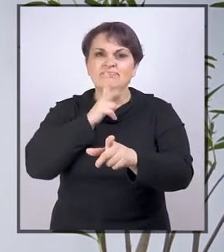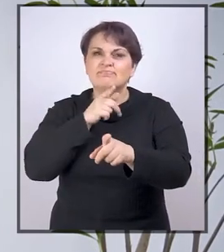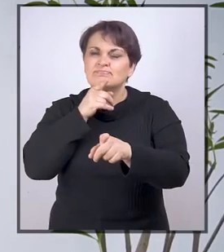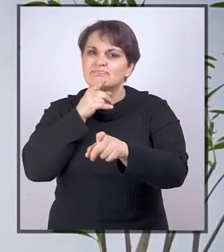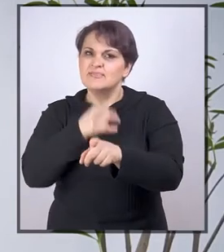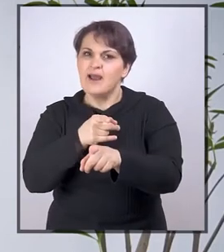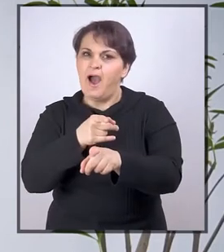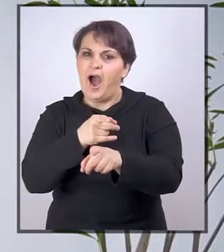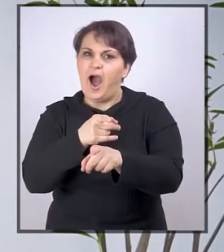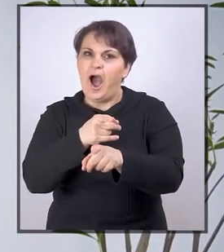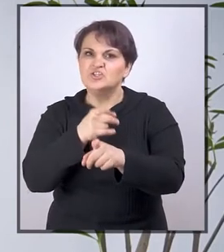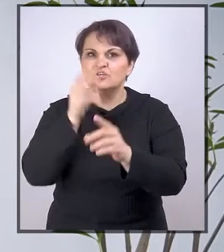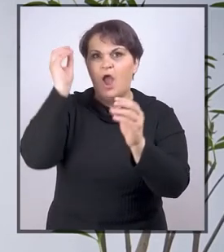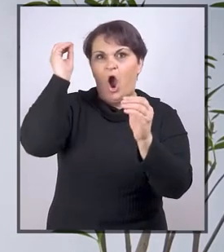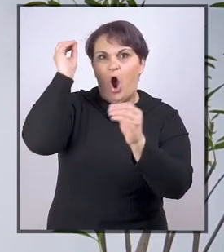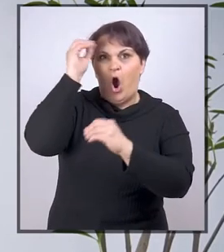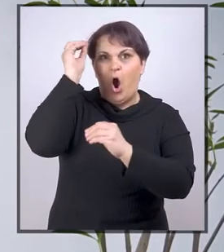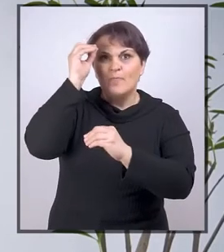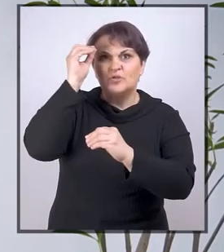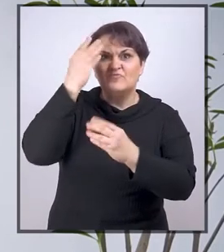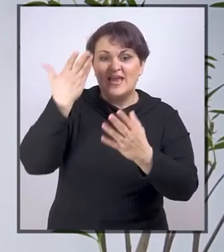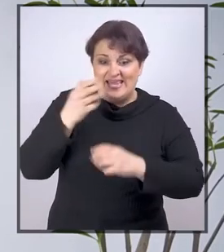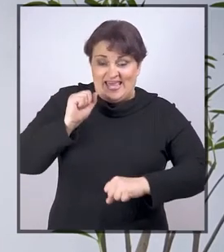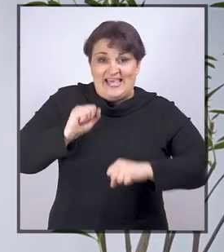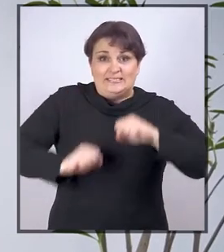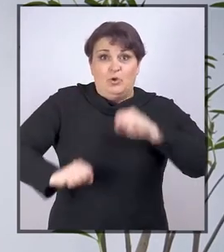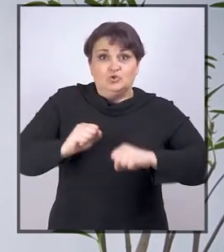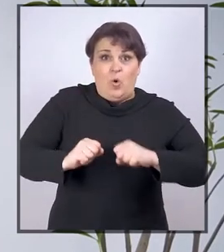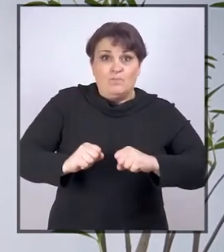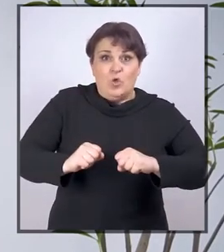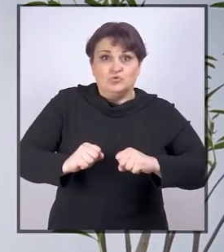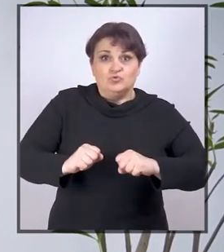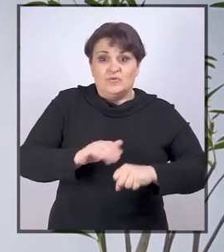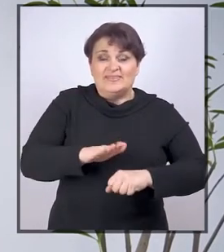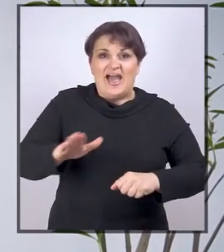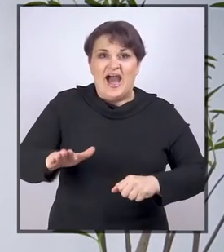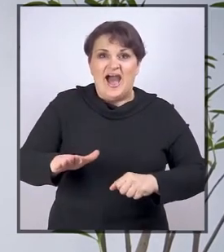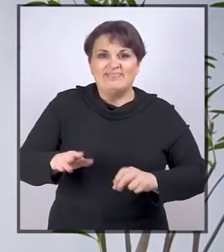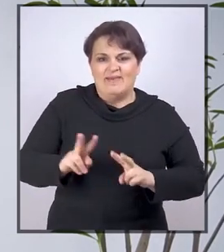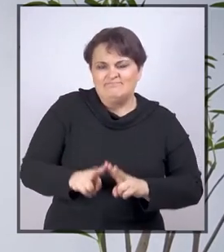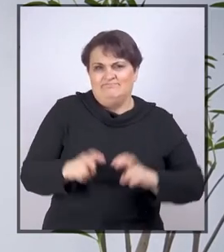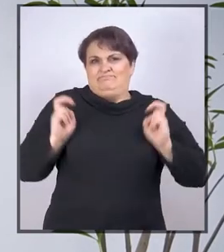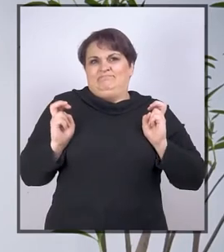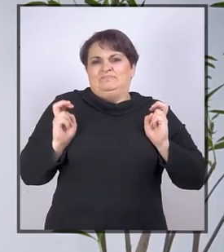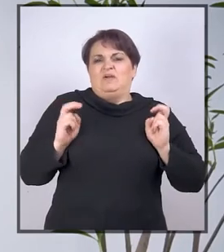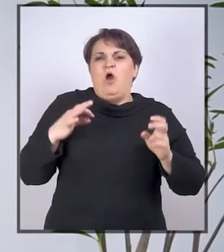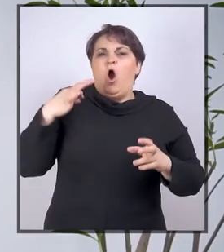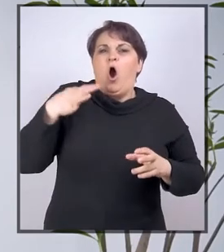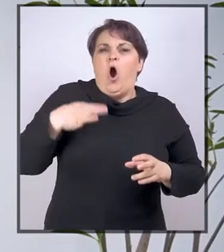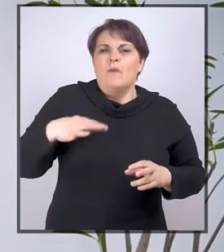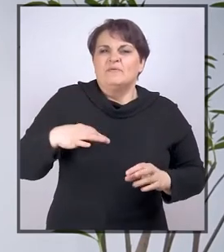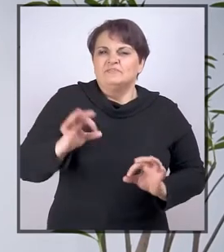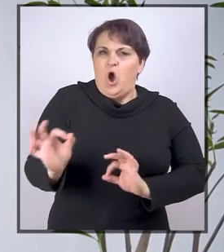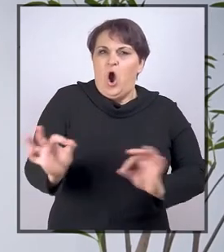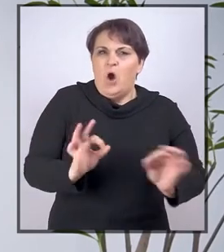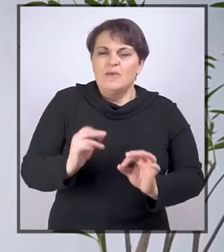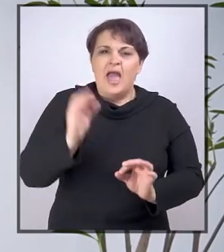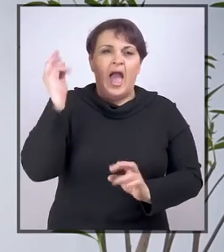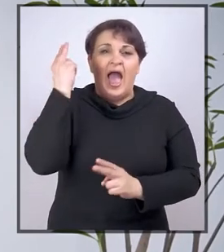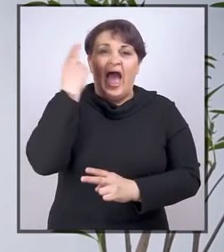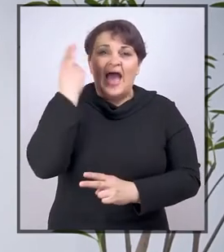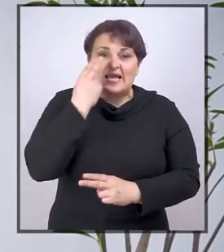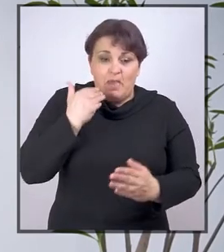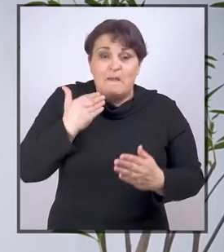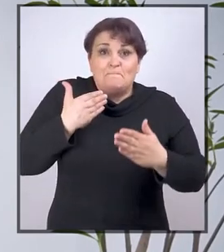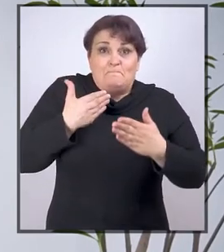uslovljavanje obrazovanja sposobnošću djeteta, izbjegavanje obaveze